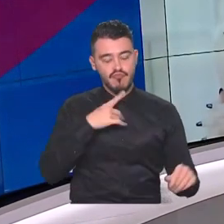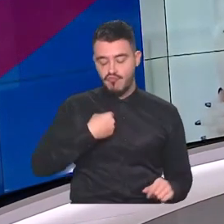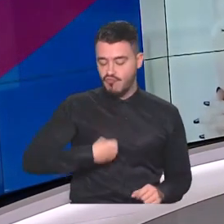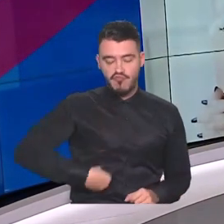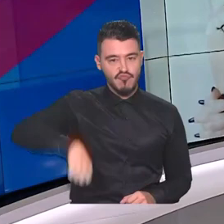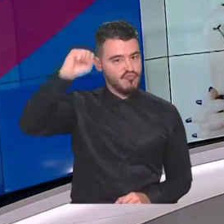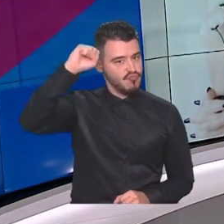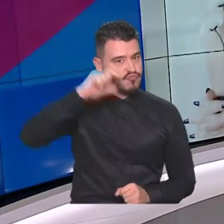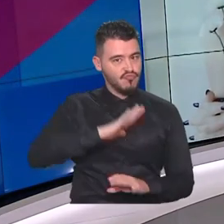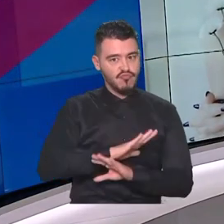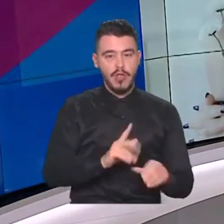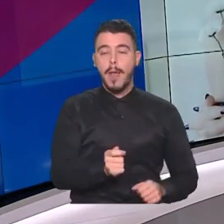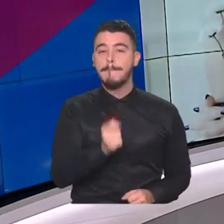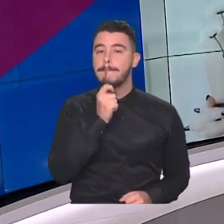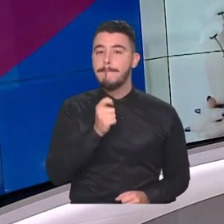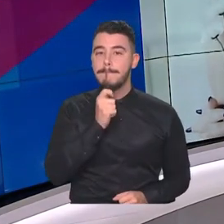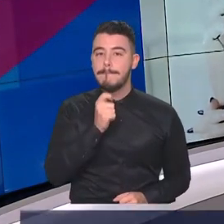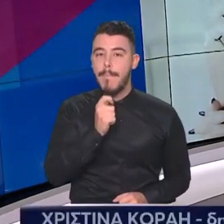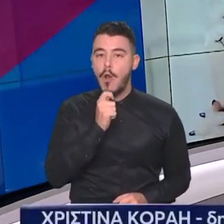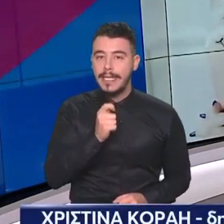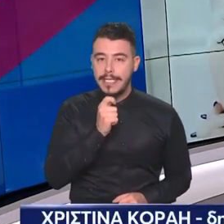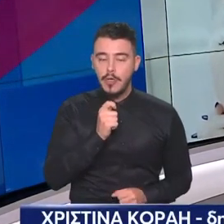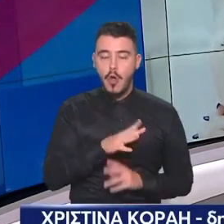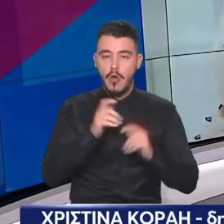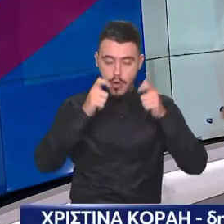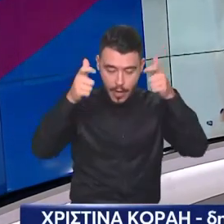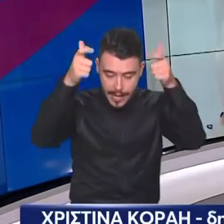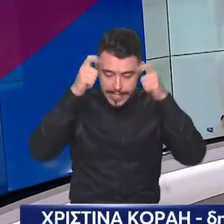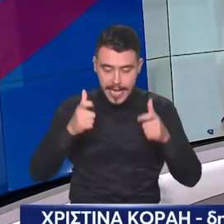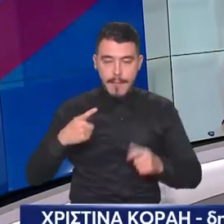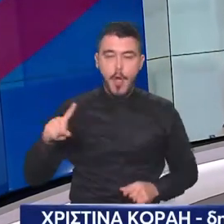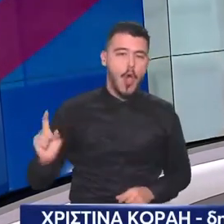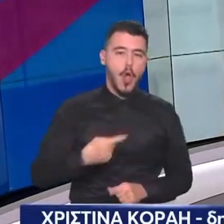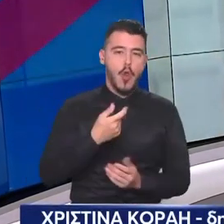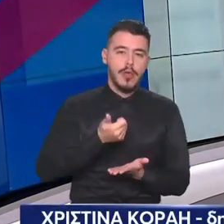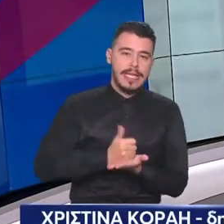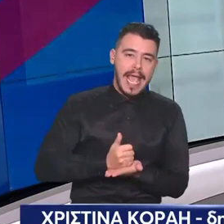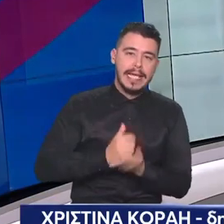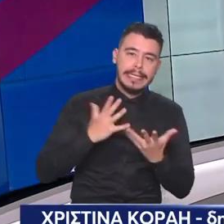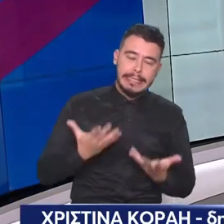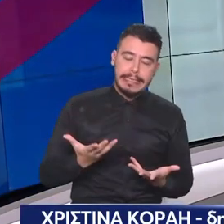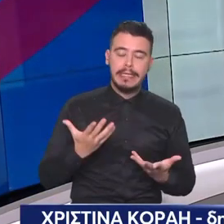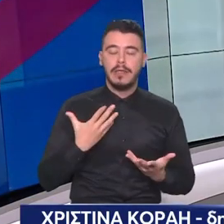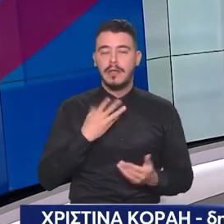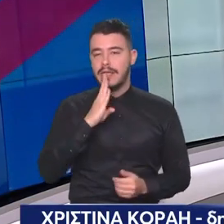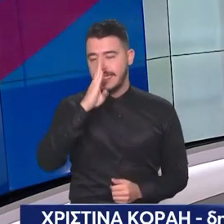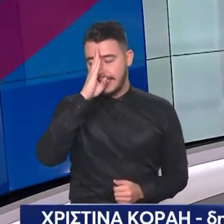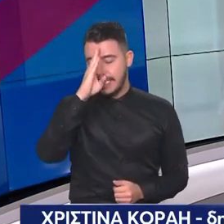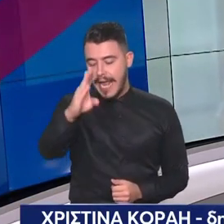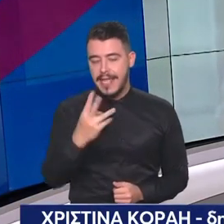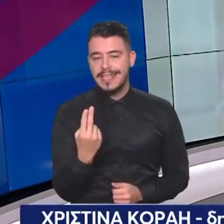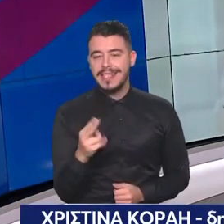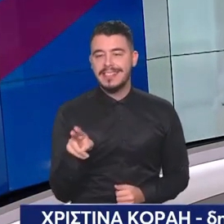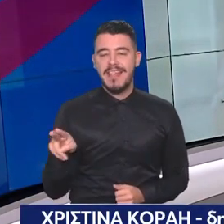των ετερόφυλων και των ομόφυλων ζευγαριών και κατά της τεκνοθεσίας των